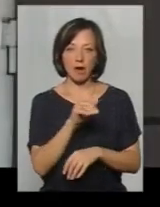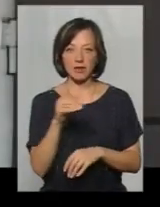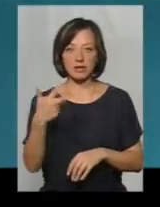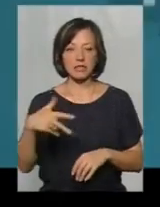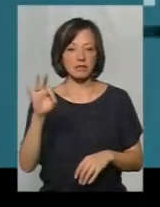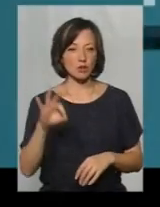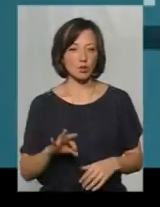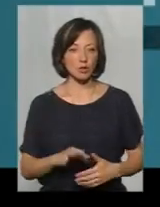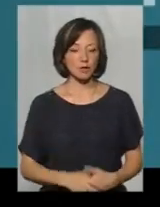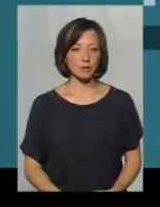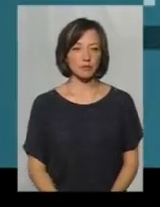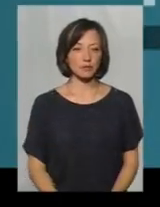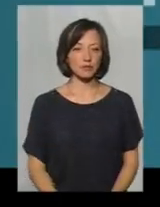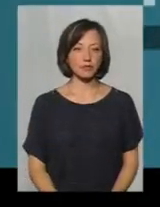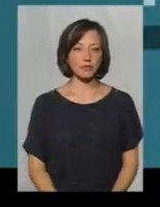30%.